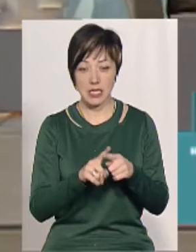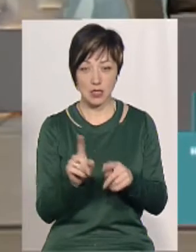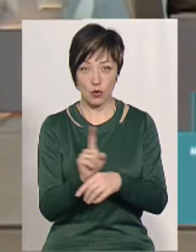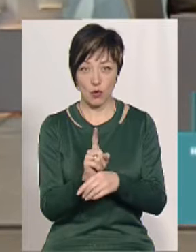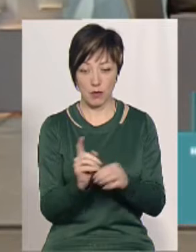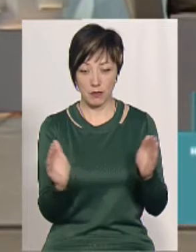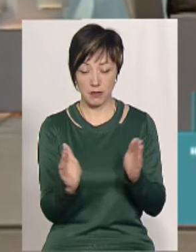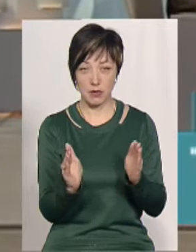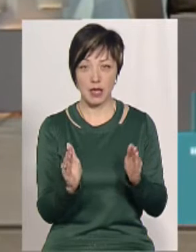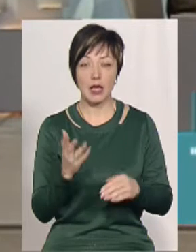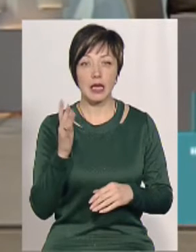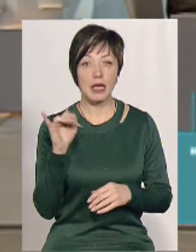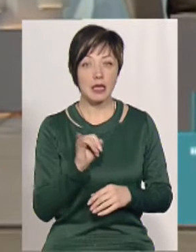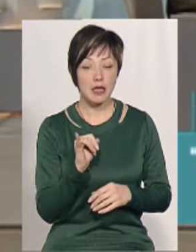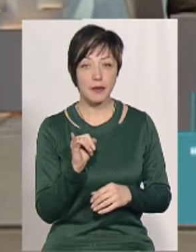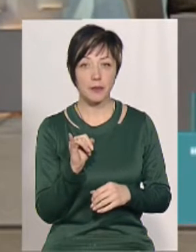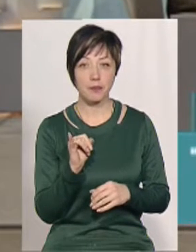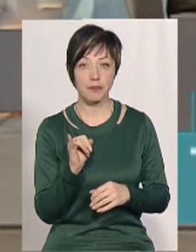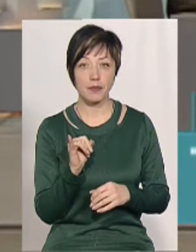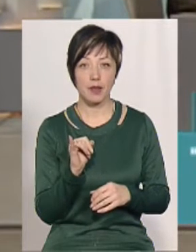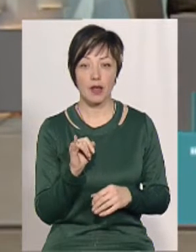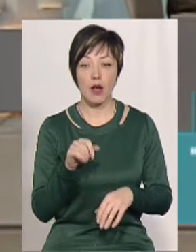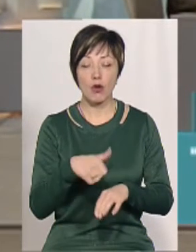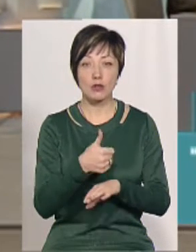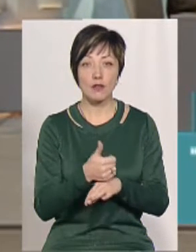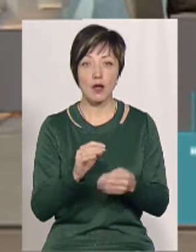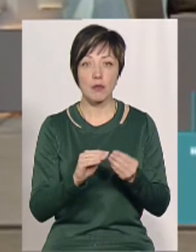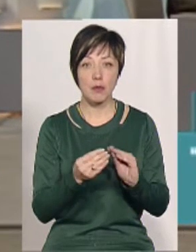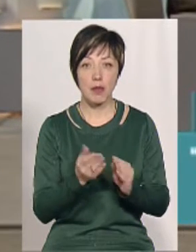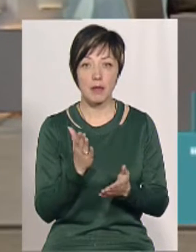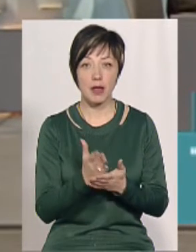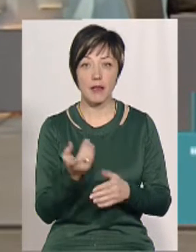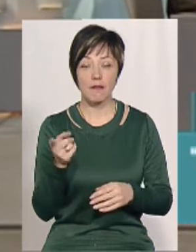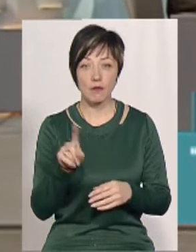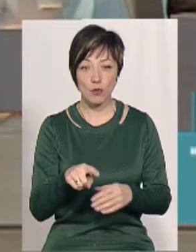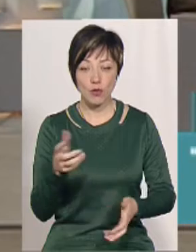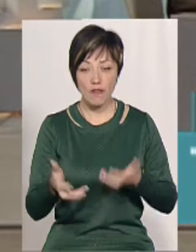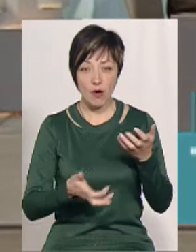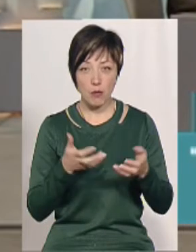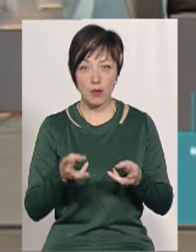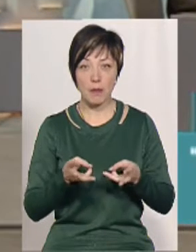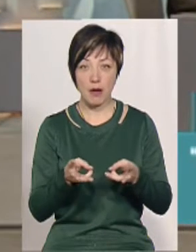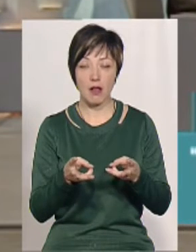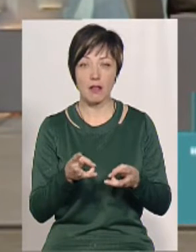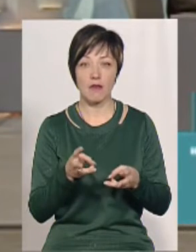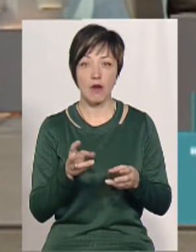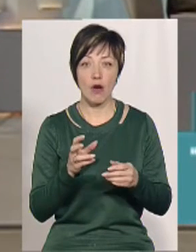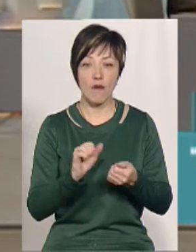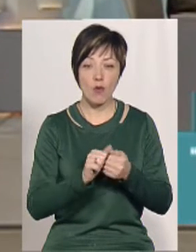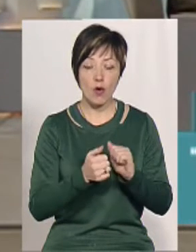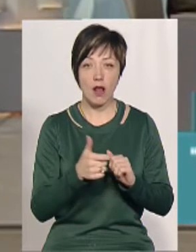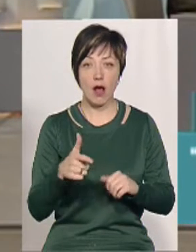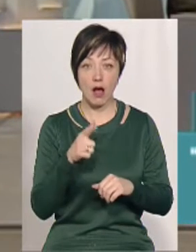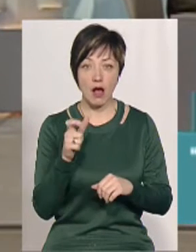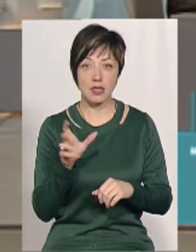межі. І в цьому основна проблема є в тому, що викупне паливо, твуїль, газ і